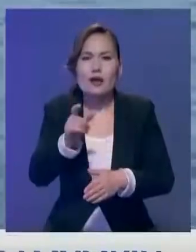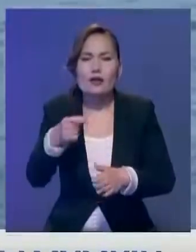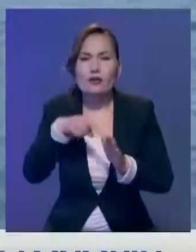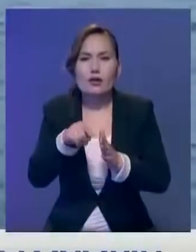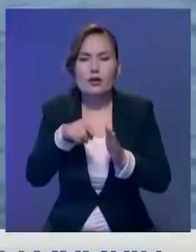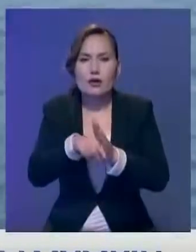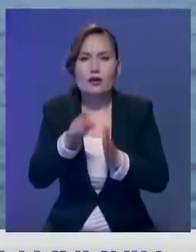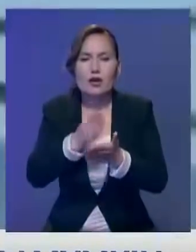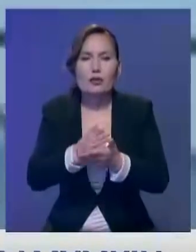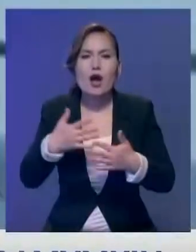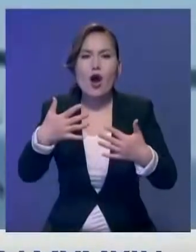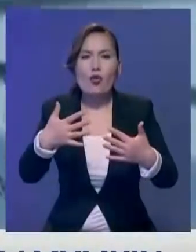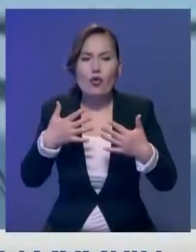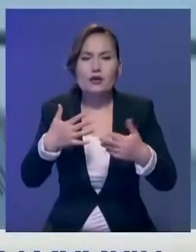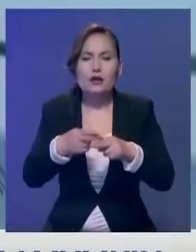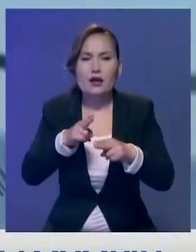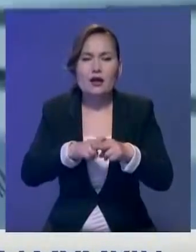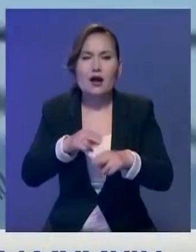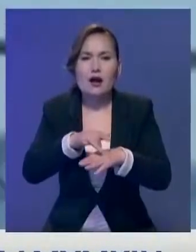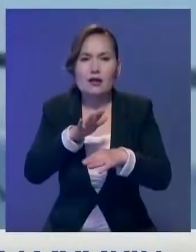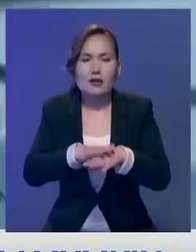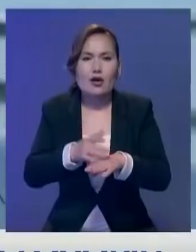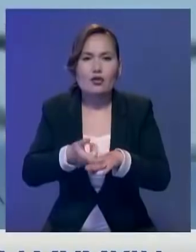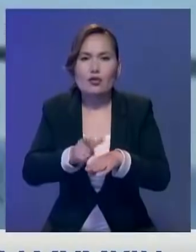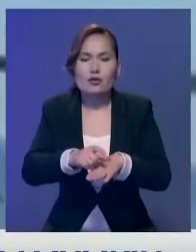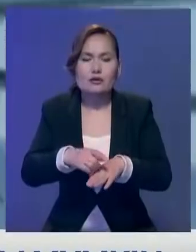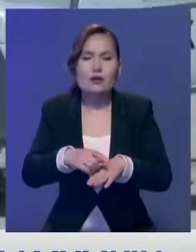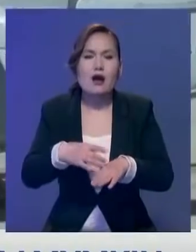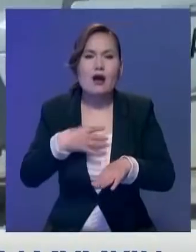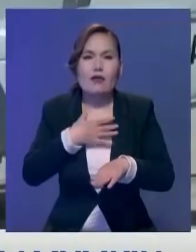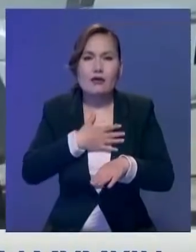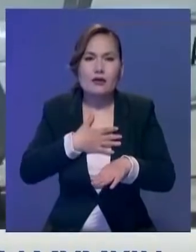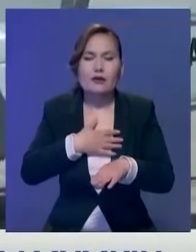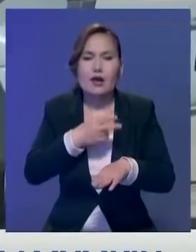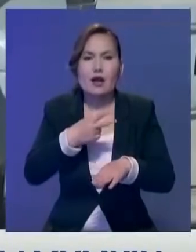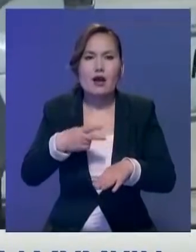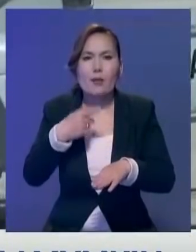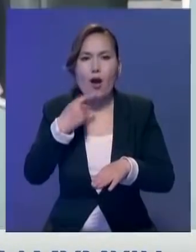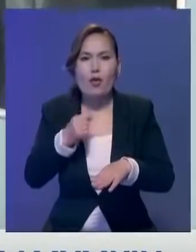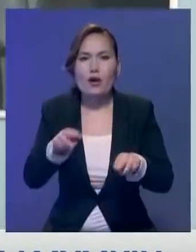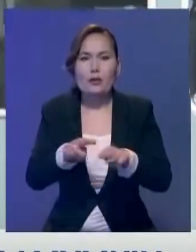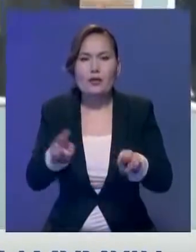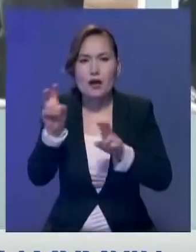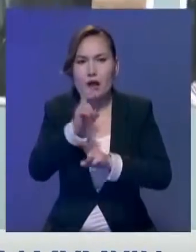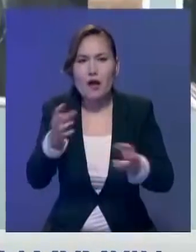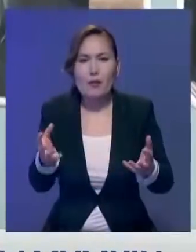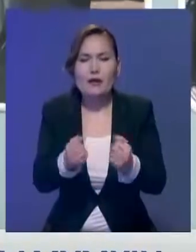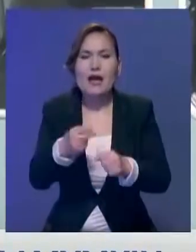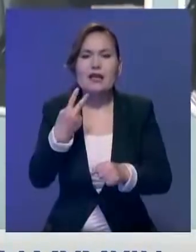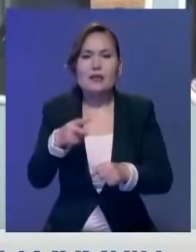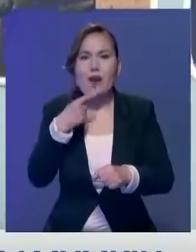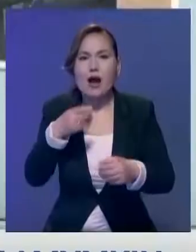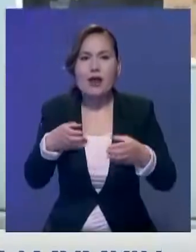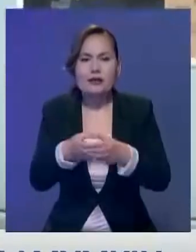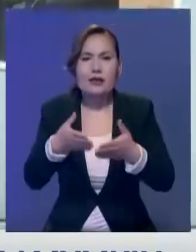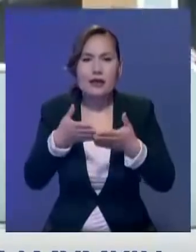ғоттегі таусылған шаттеніштілерді табуымыз керектеп барын салуда. Индонезия қорғаныс министерлігі үздеу құтқару үсіне 20 әскери